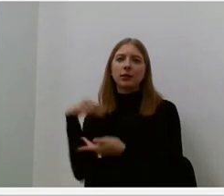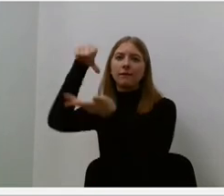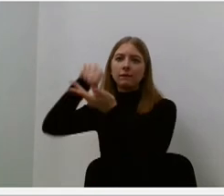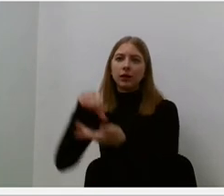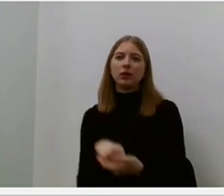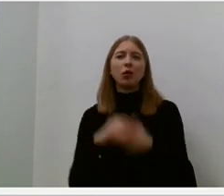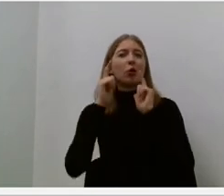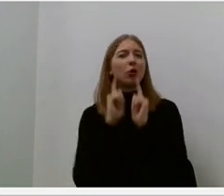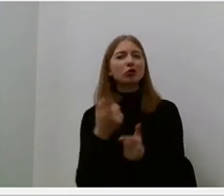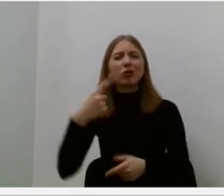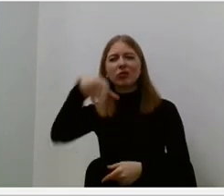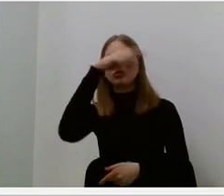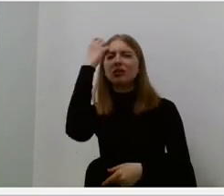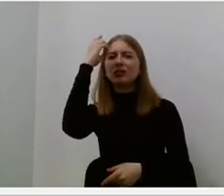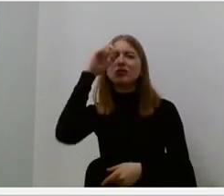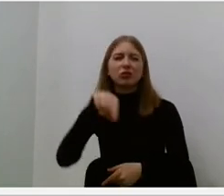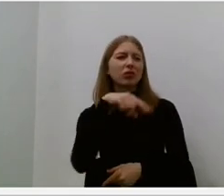jos negali.